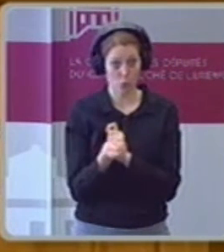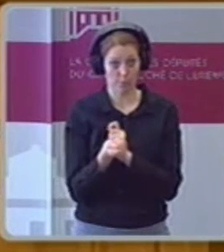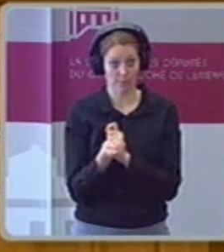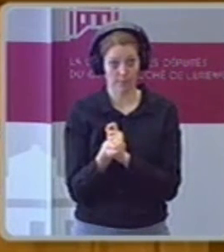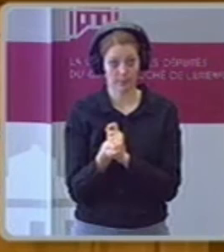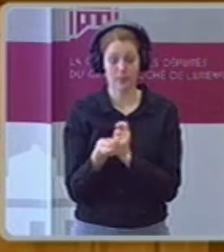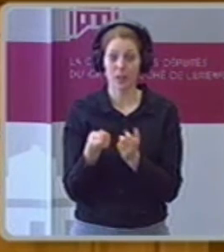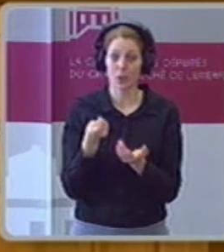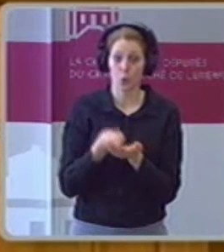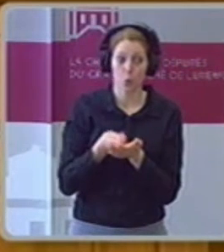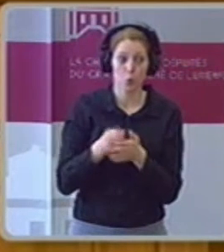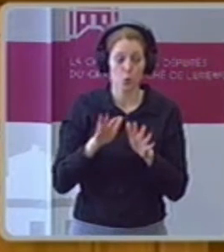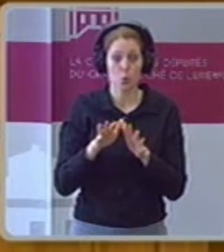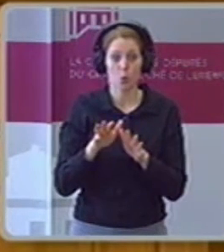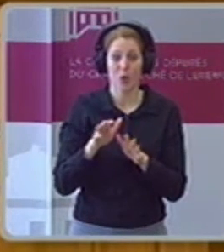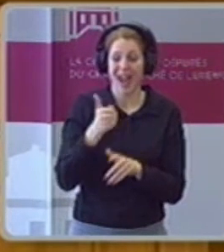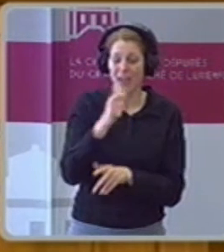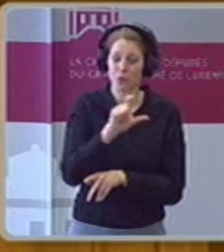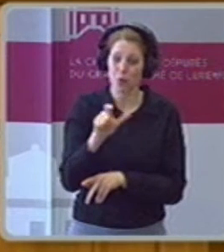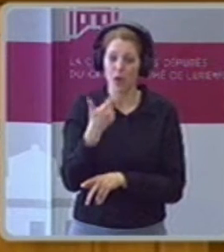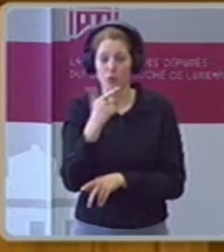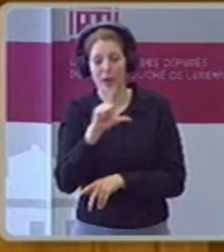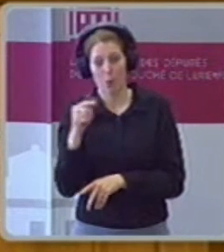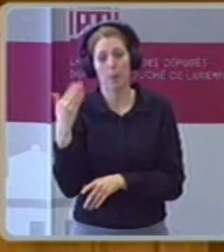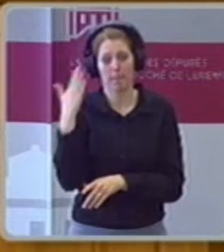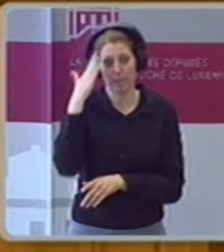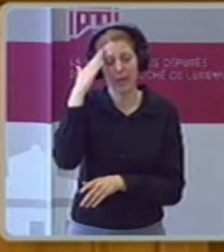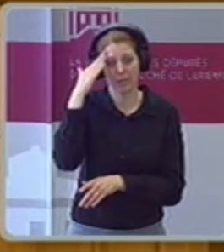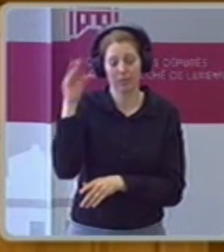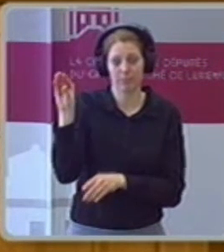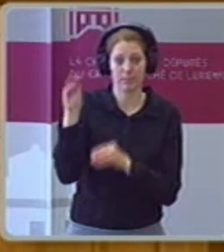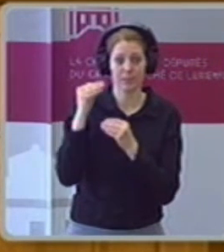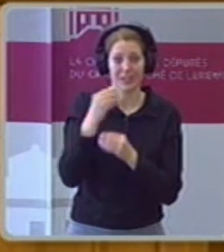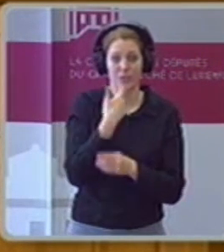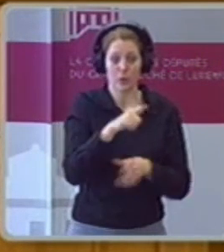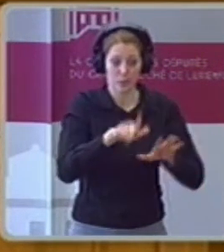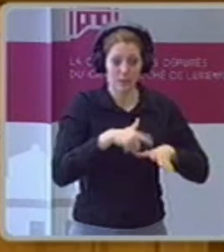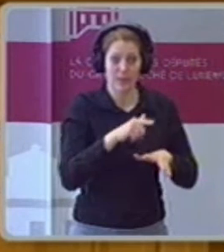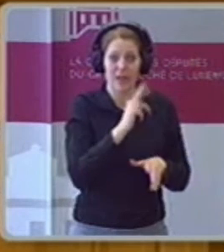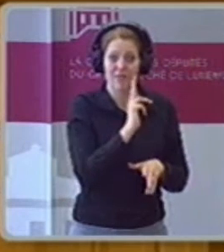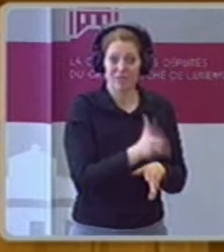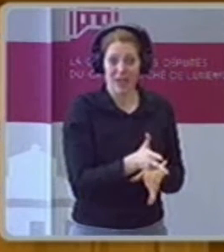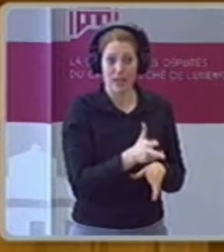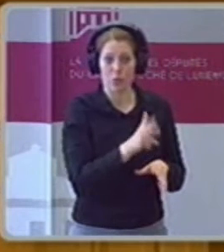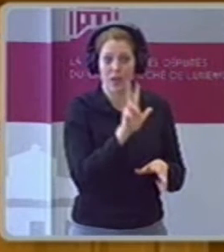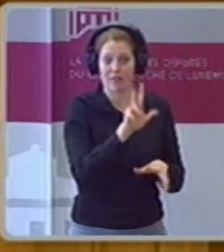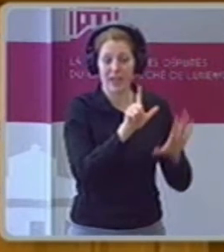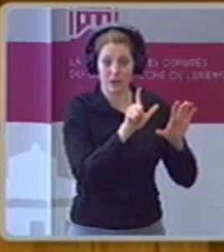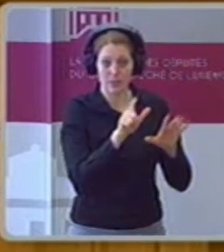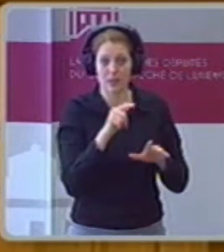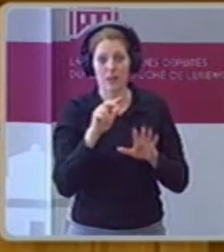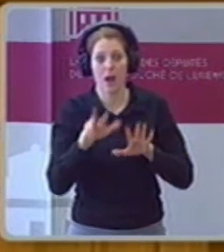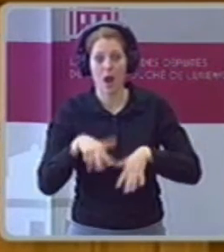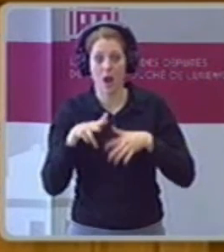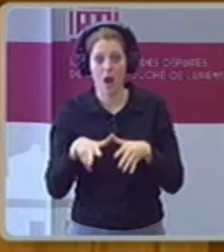373 Millionen. 2018 503 Millionen. 2019 524 Millionen. 2020